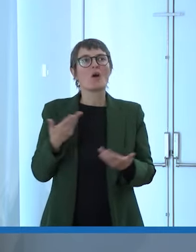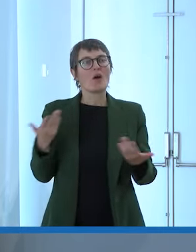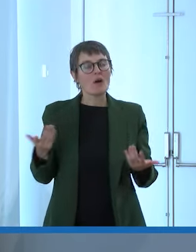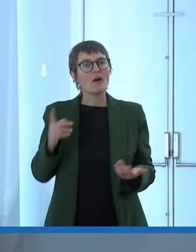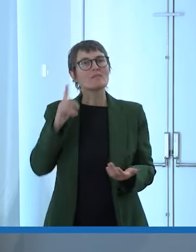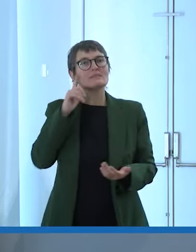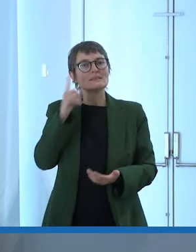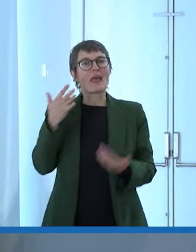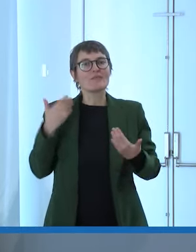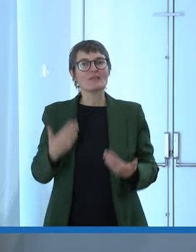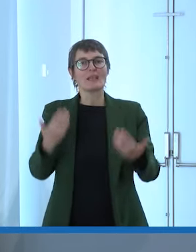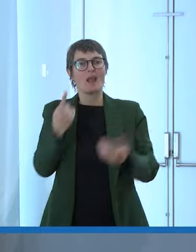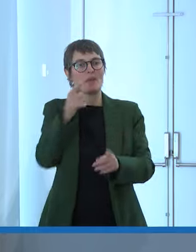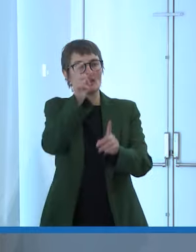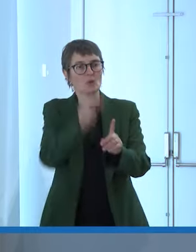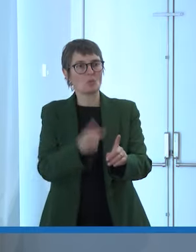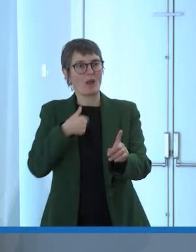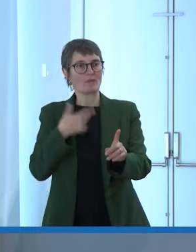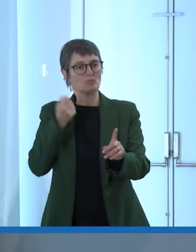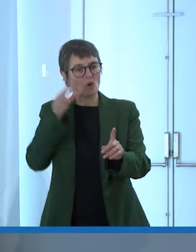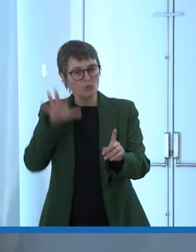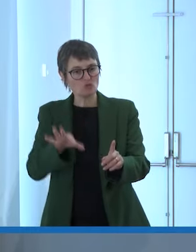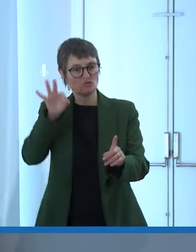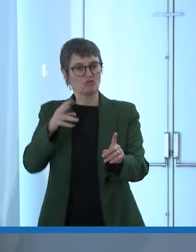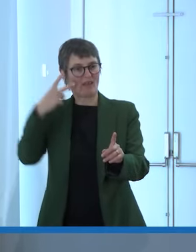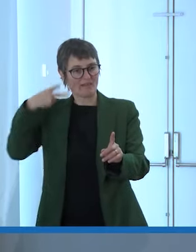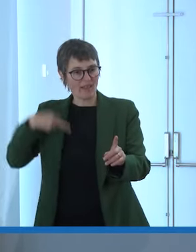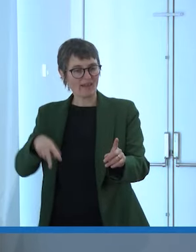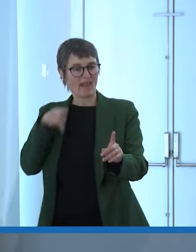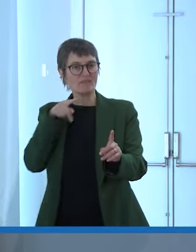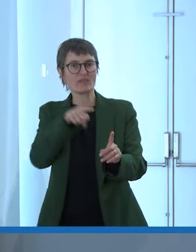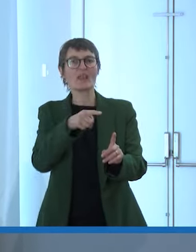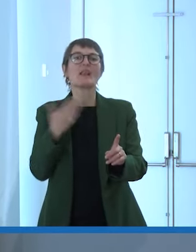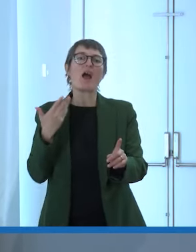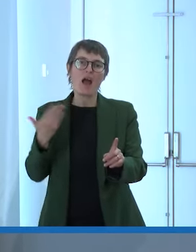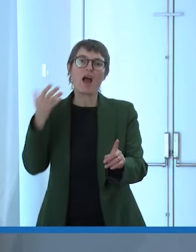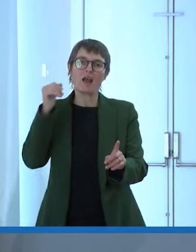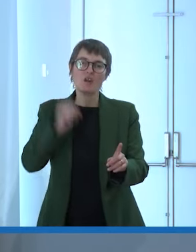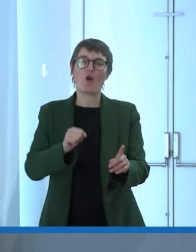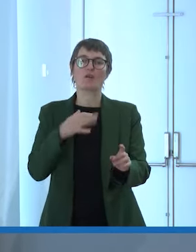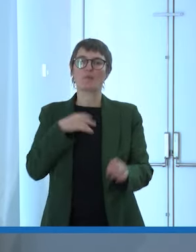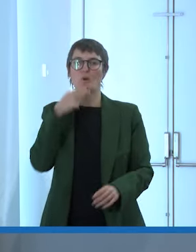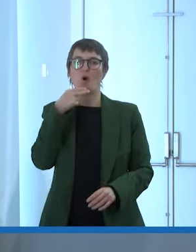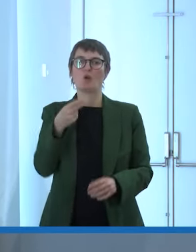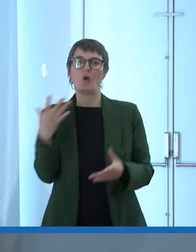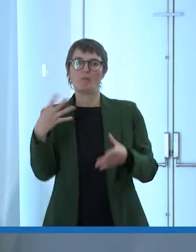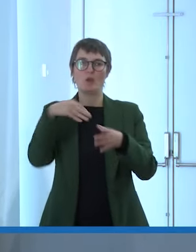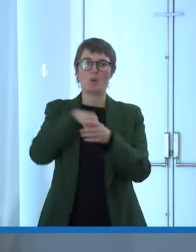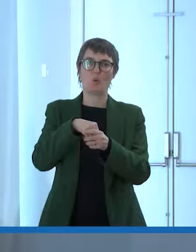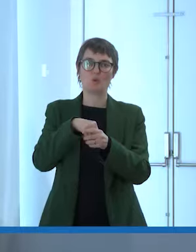come vivere la tua vita solo allora potremo parlare di inclusione intanto lavoriamo